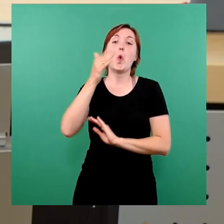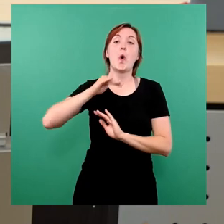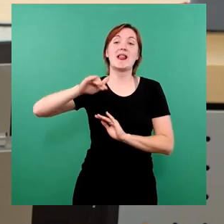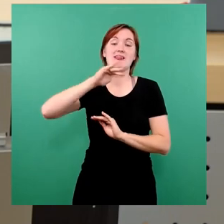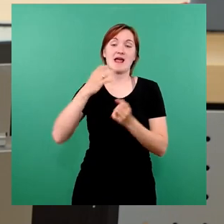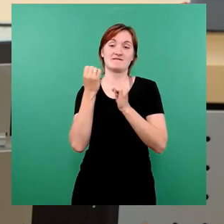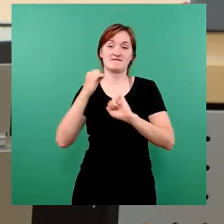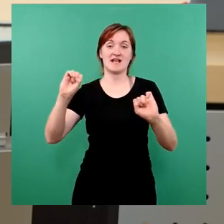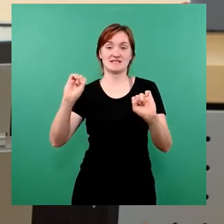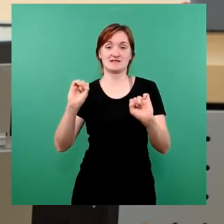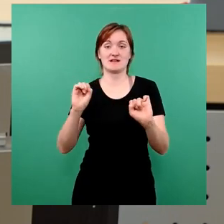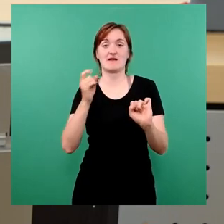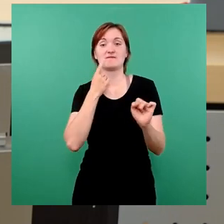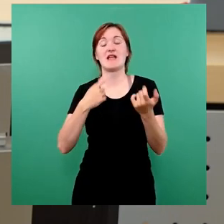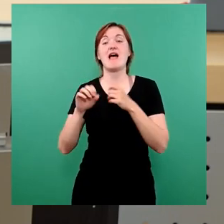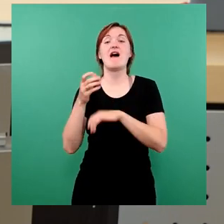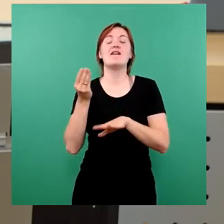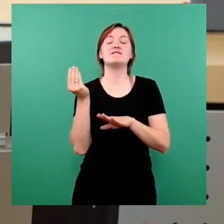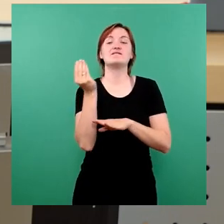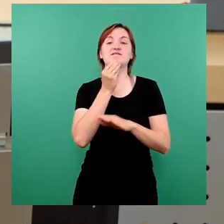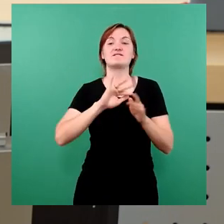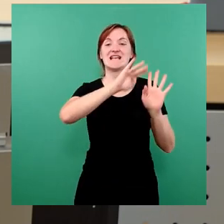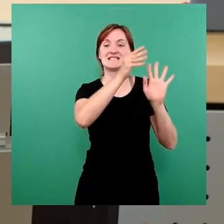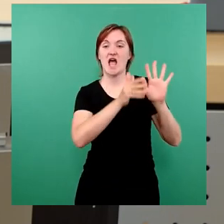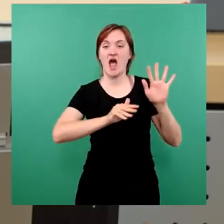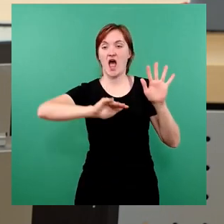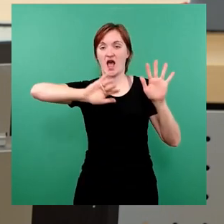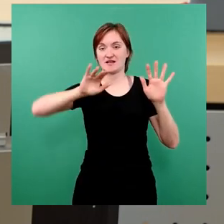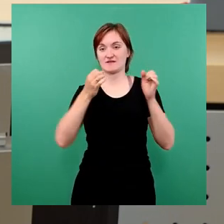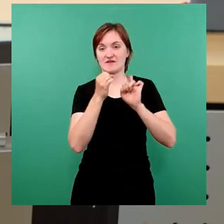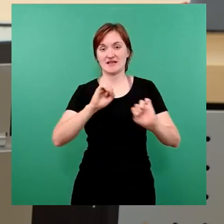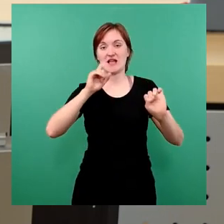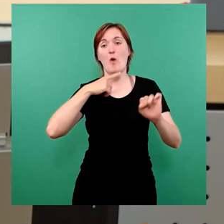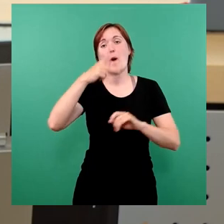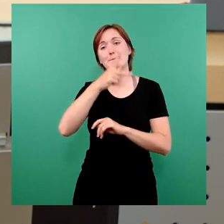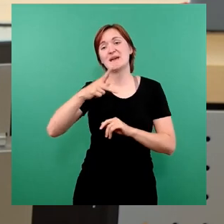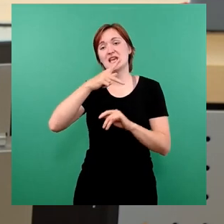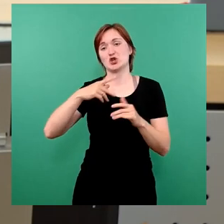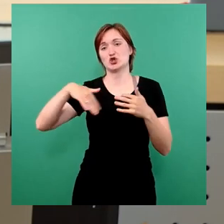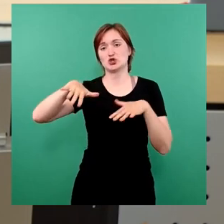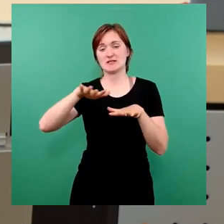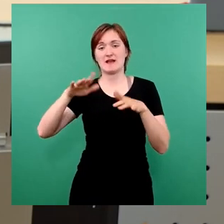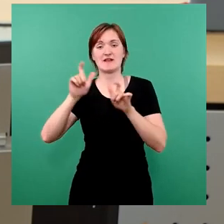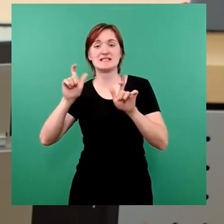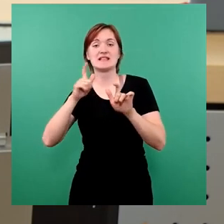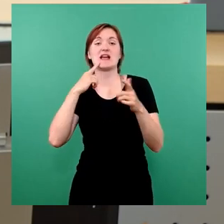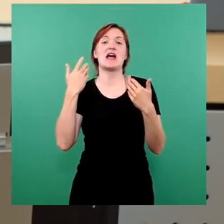das Westhangfest in Gurbitz, St. Piechen, Johannstädter Elbefest, Friedrichstädter Stadtteilfest,